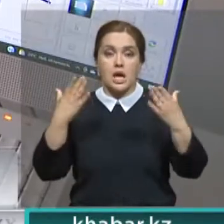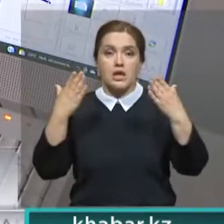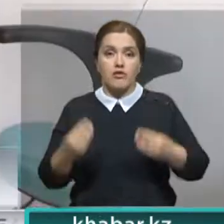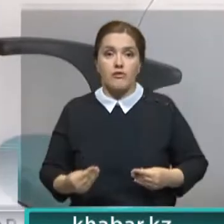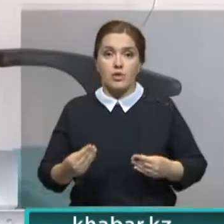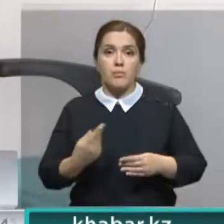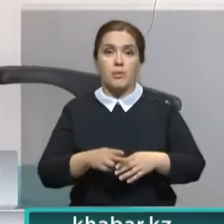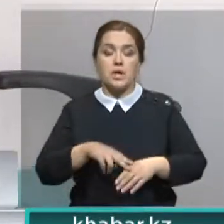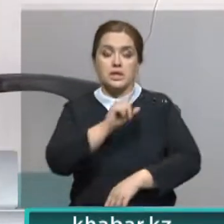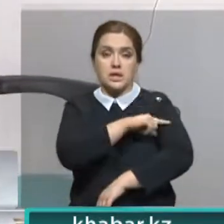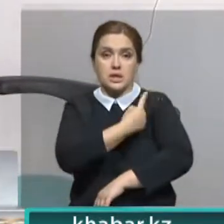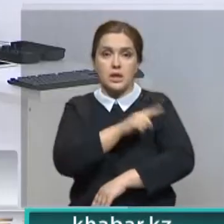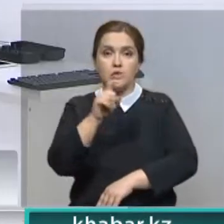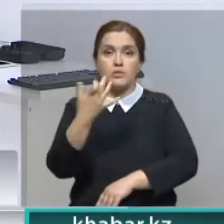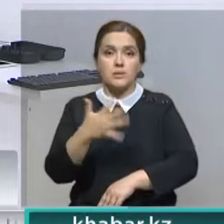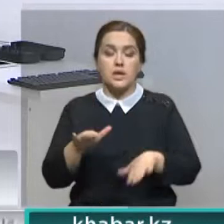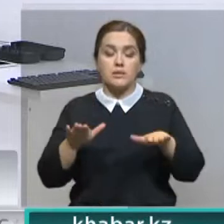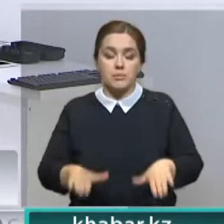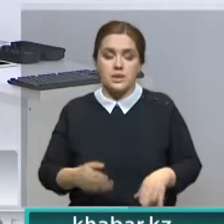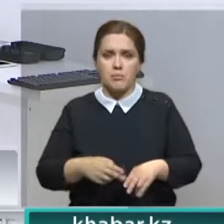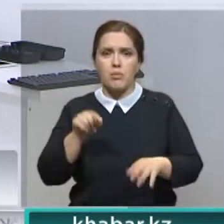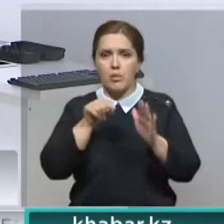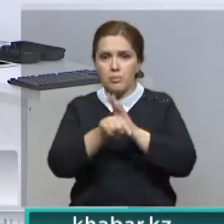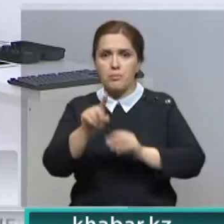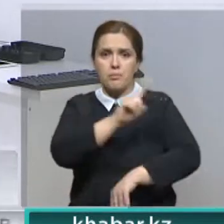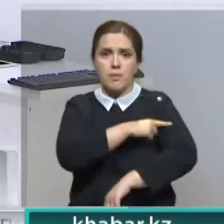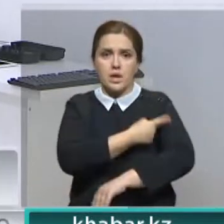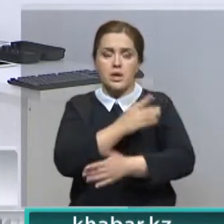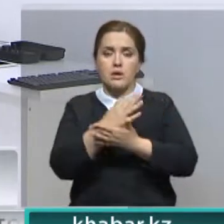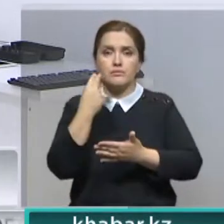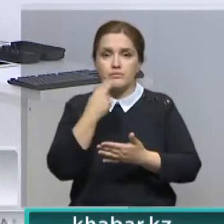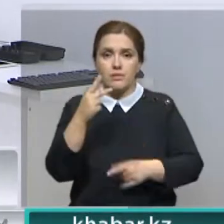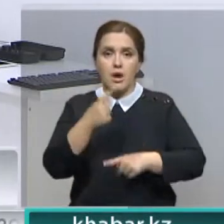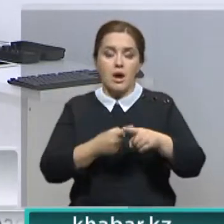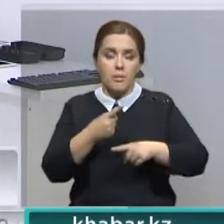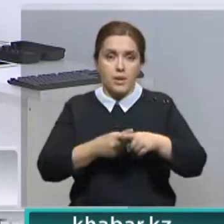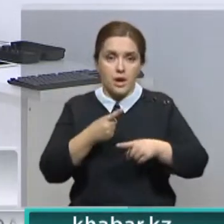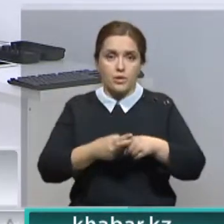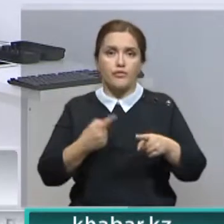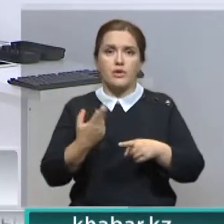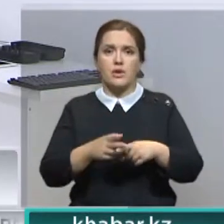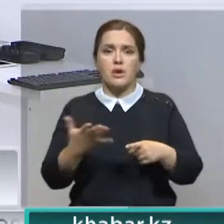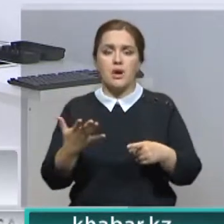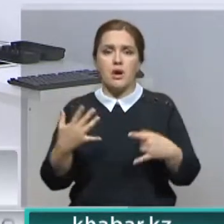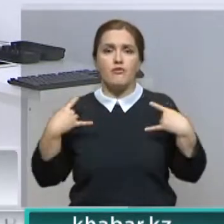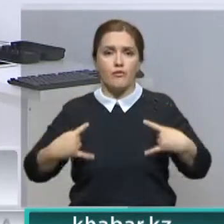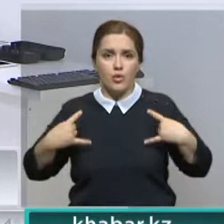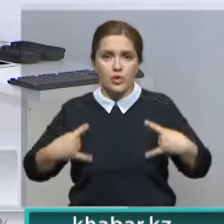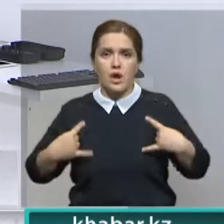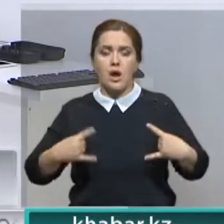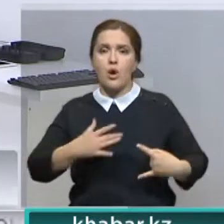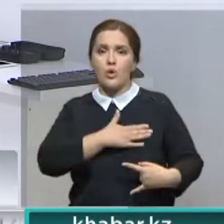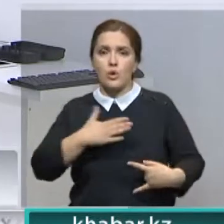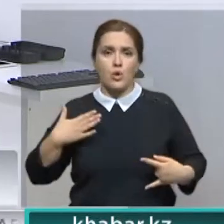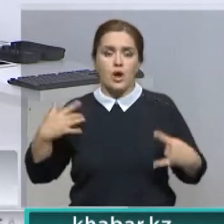на 150 мест. Поликлиника оснащена современными оборудованиями. Это как флюорограф, маммографы,